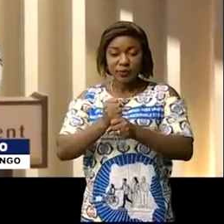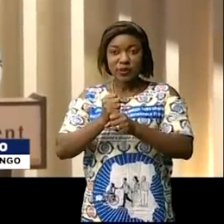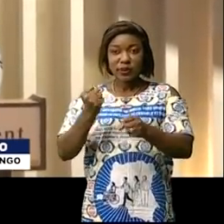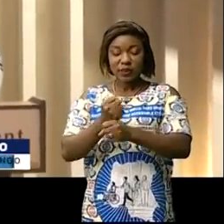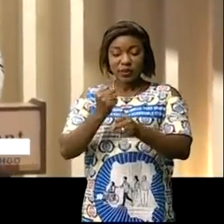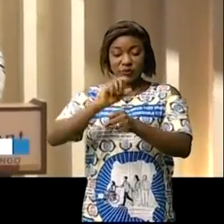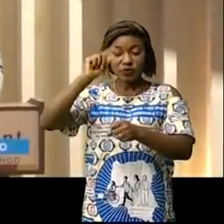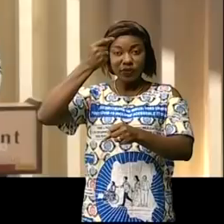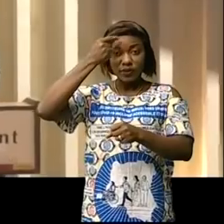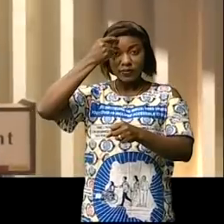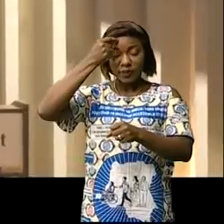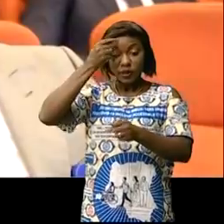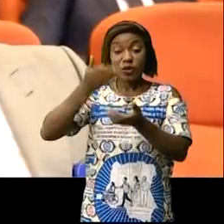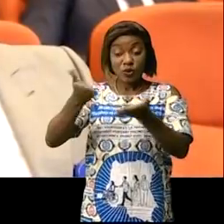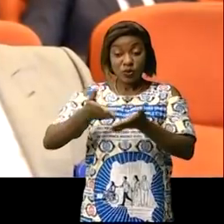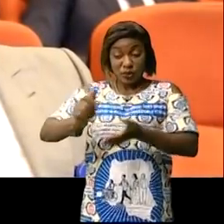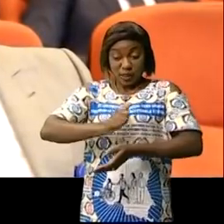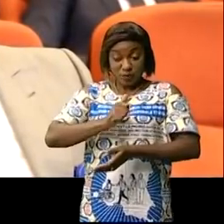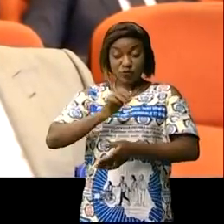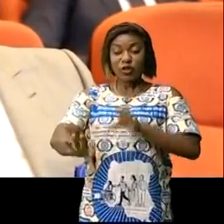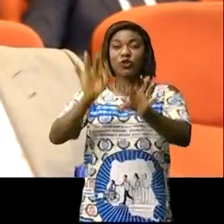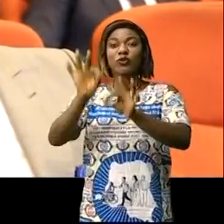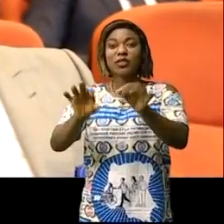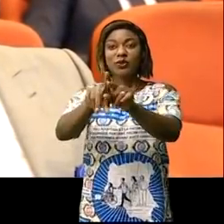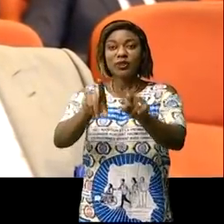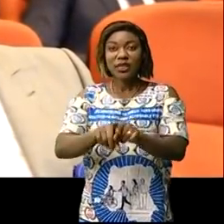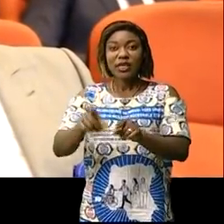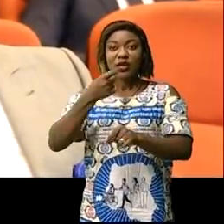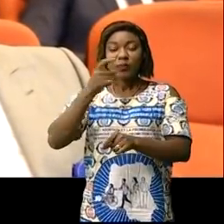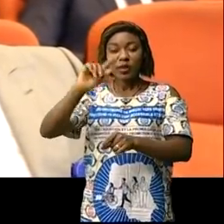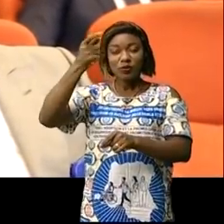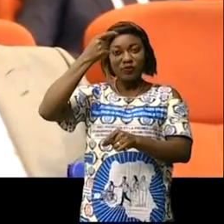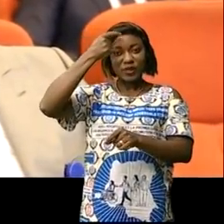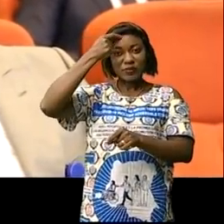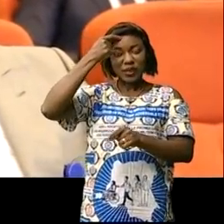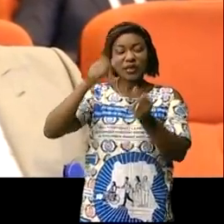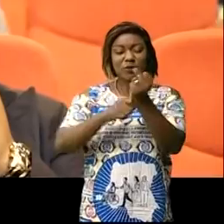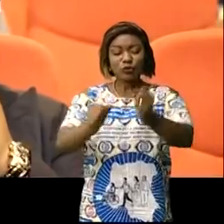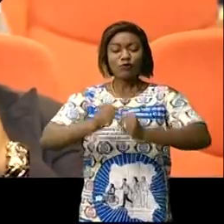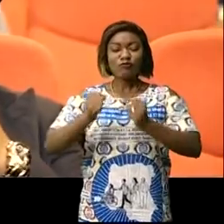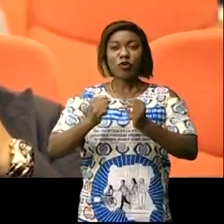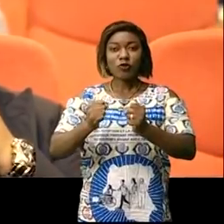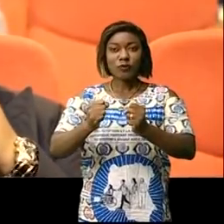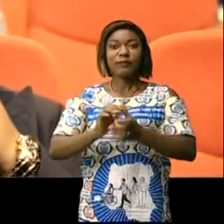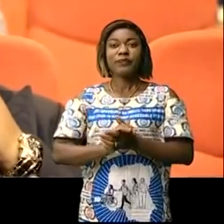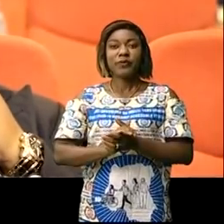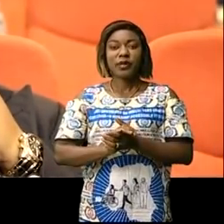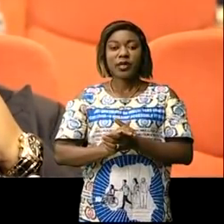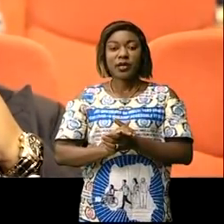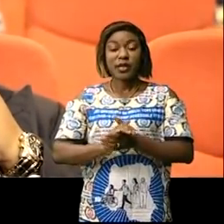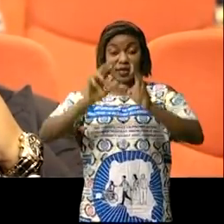ce gouvernement que j'ai judicieusement qualifié de gouvernement des guerriers. Le